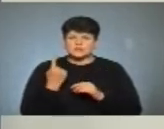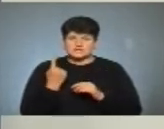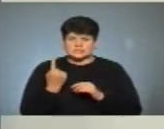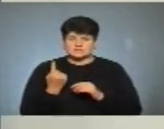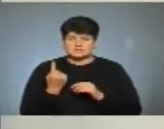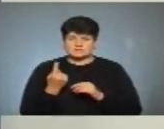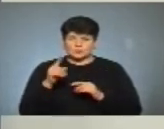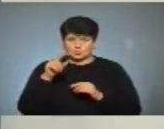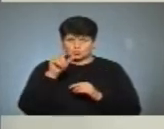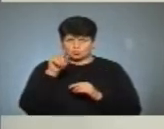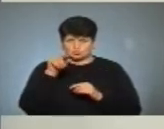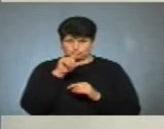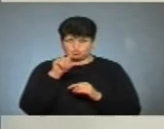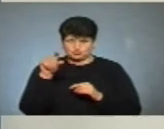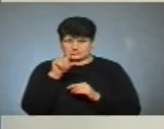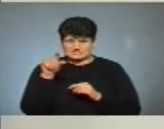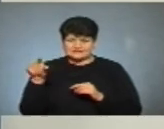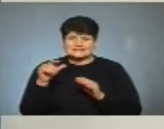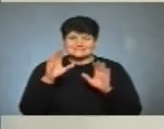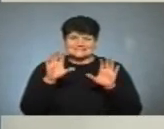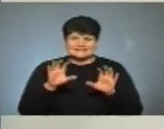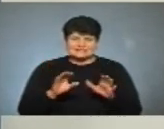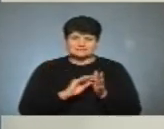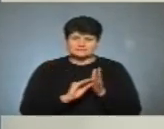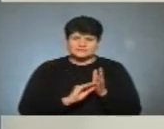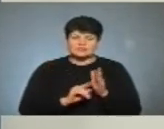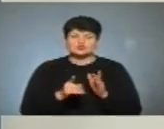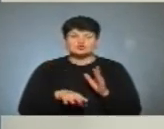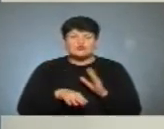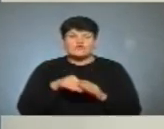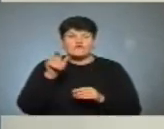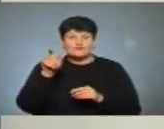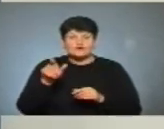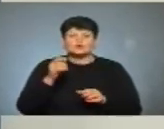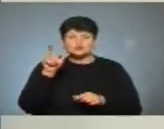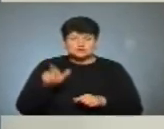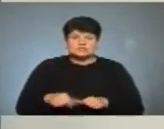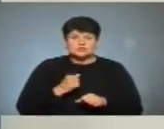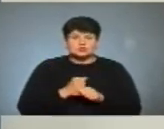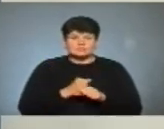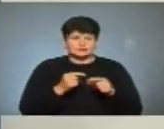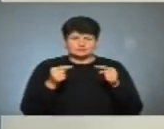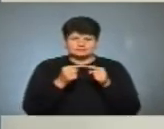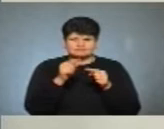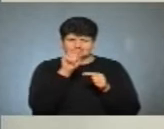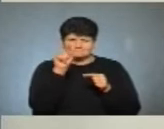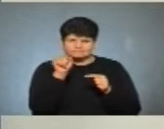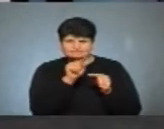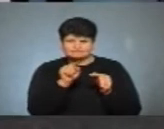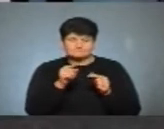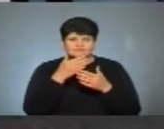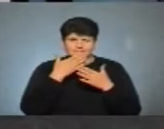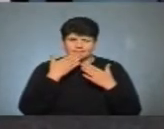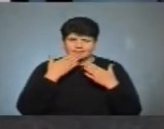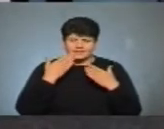пунктів цієї статті йдемо про те, що якщо виборець зробить позначку не по трафарету, але з цієї